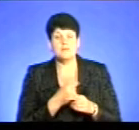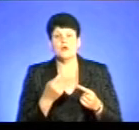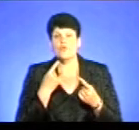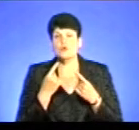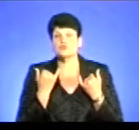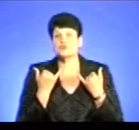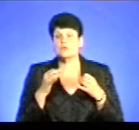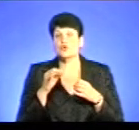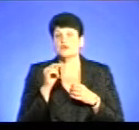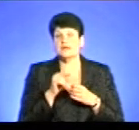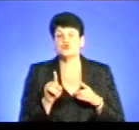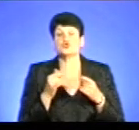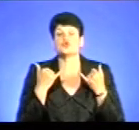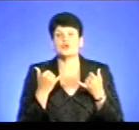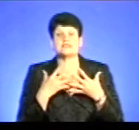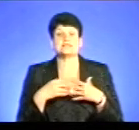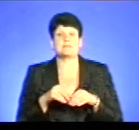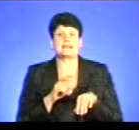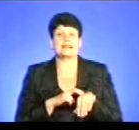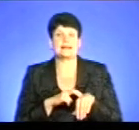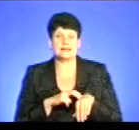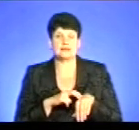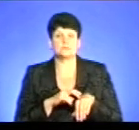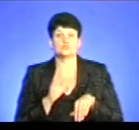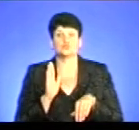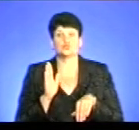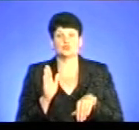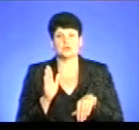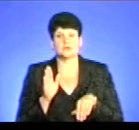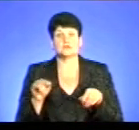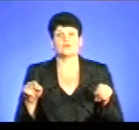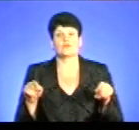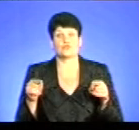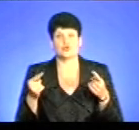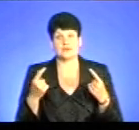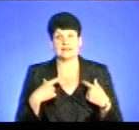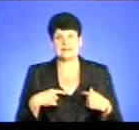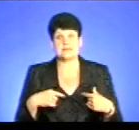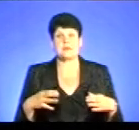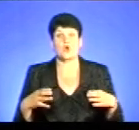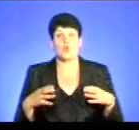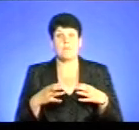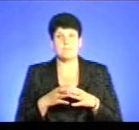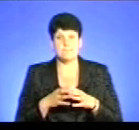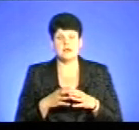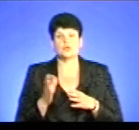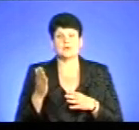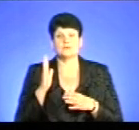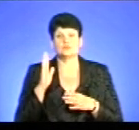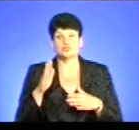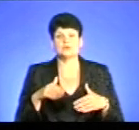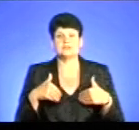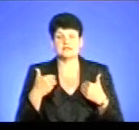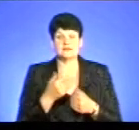сьогодні сімейний лікар буде створювати для себе команду, яка буде надавати